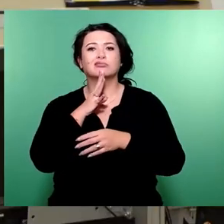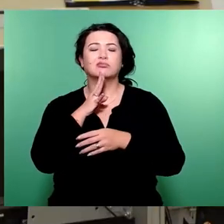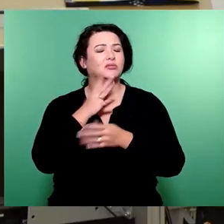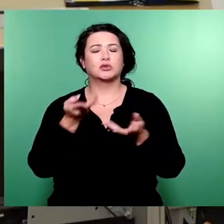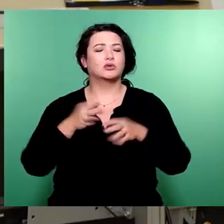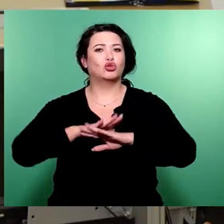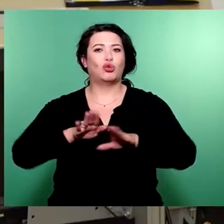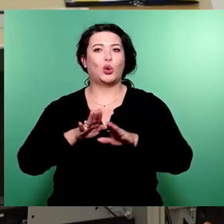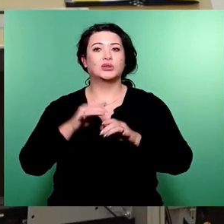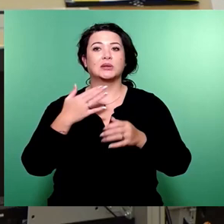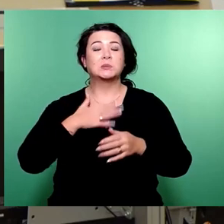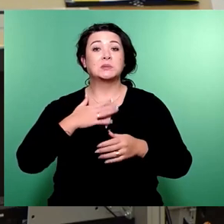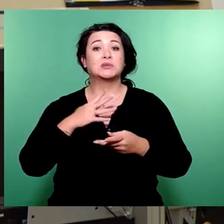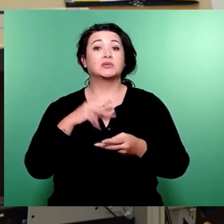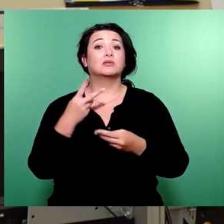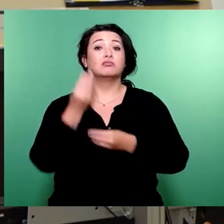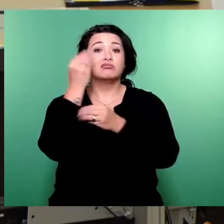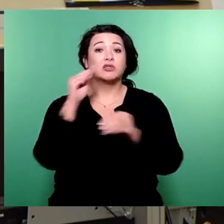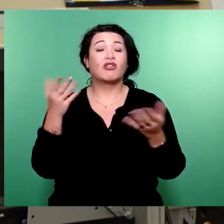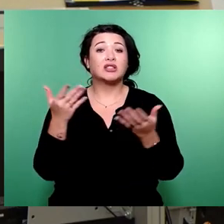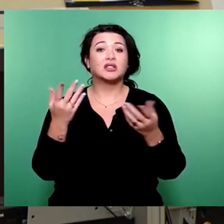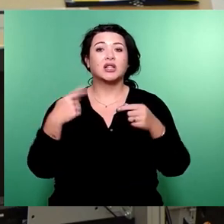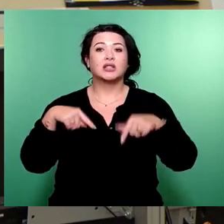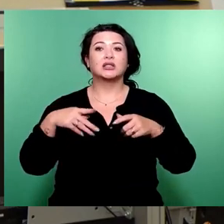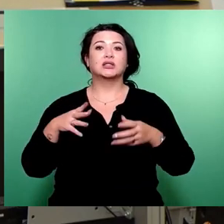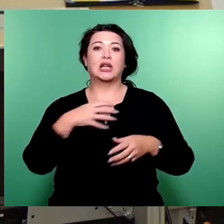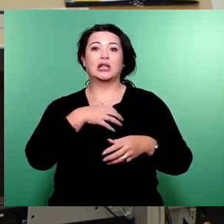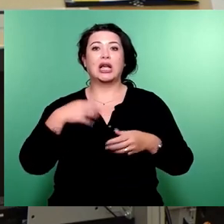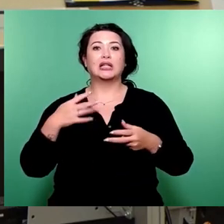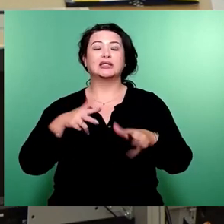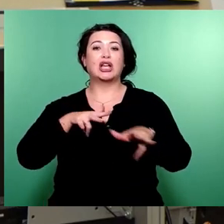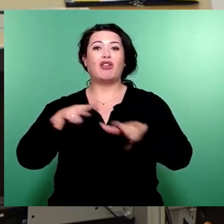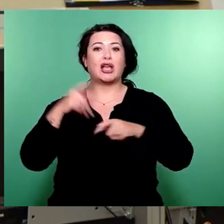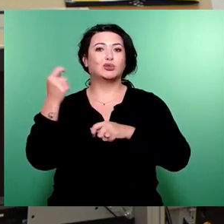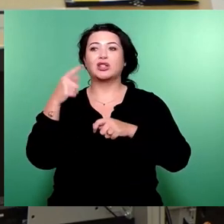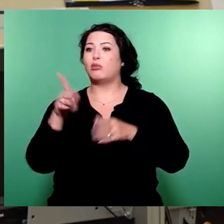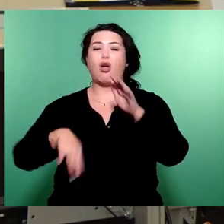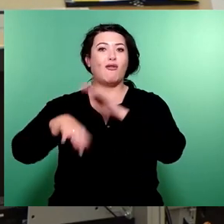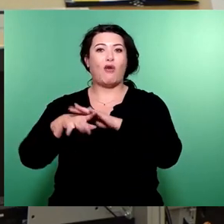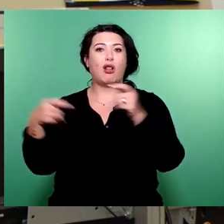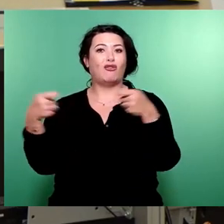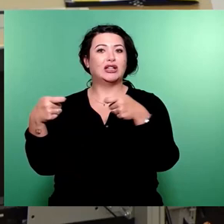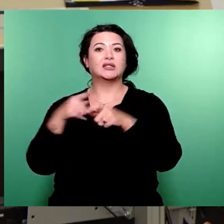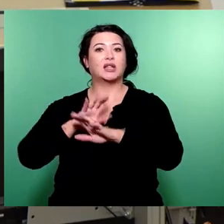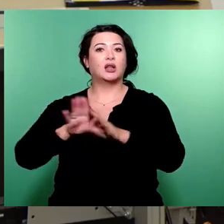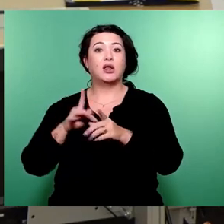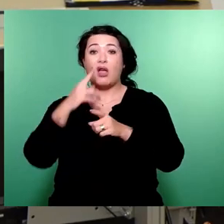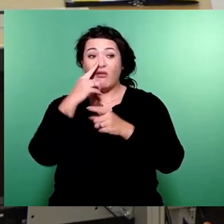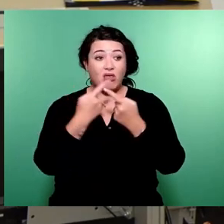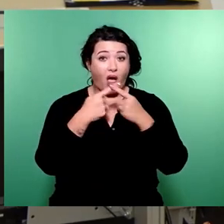habe, die Dresdner Verkehrsbetriebe sind in diesem Doppelhaushalt voll ausfinanziert. Wer etwas anderes sagt, der lügt.